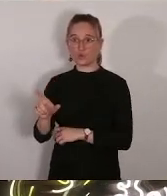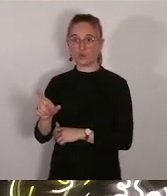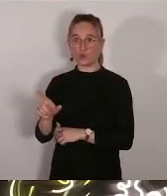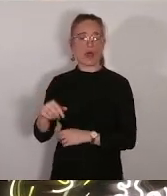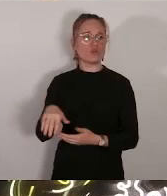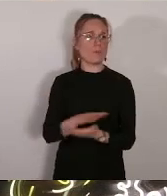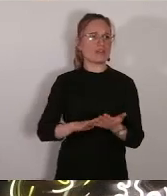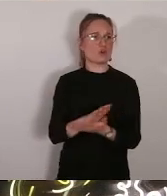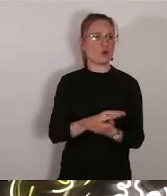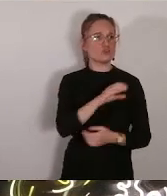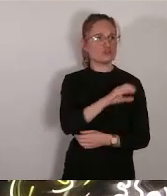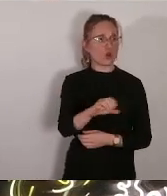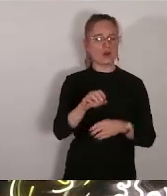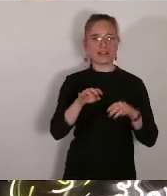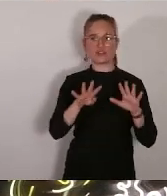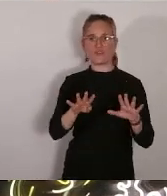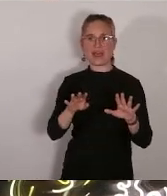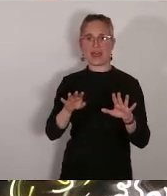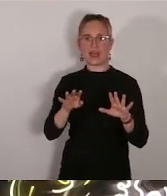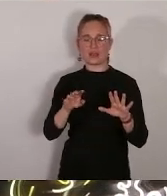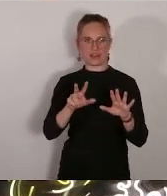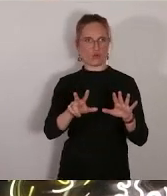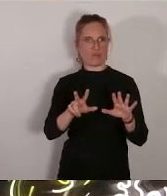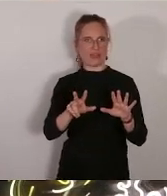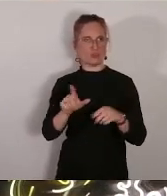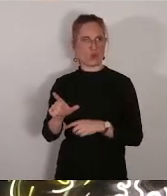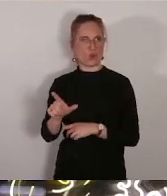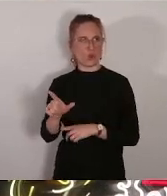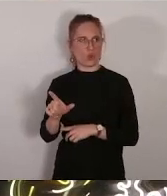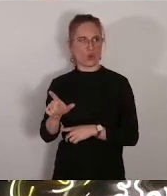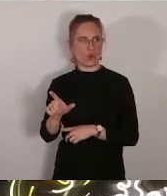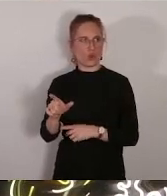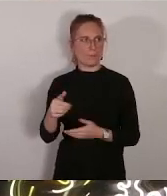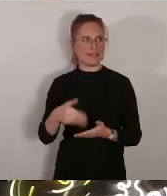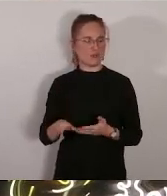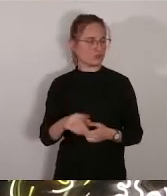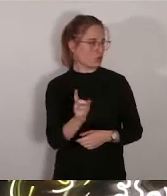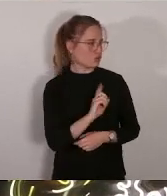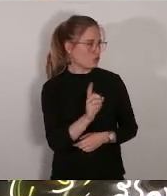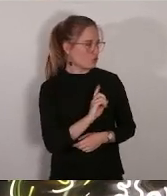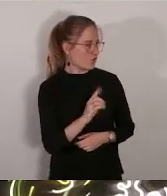pardonnez-moi non non c'est pas 192 millions 182 voilà